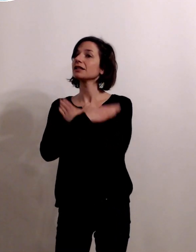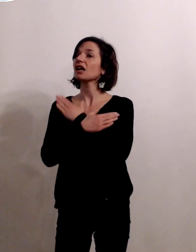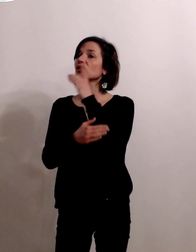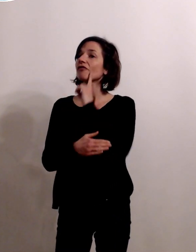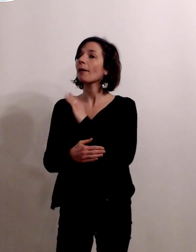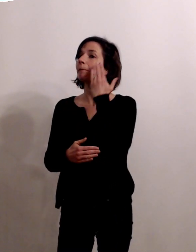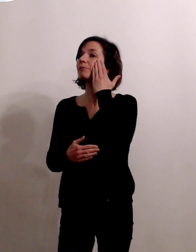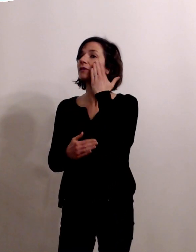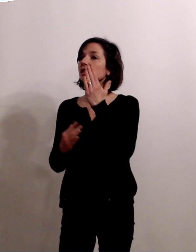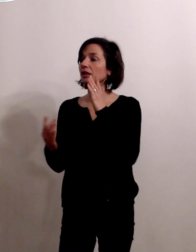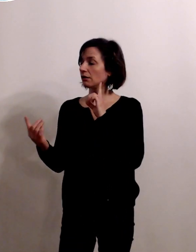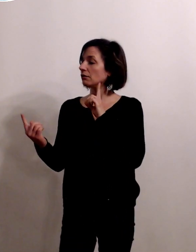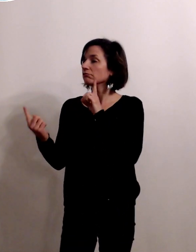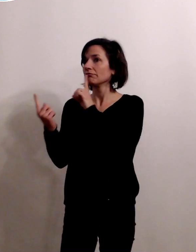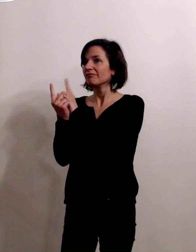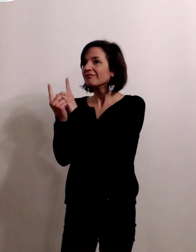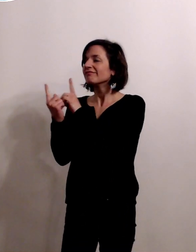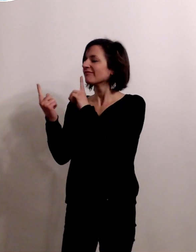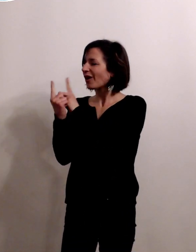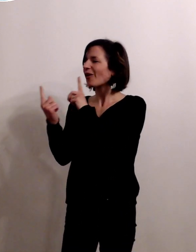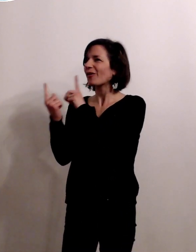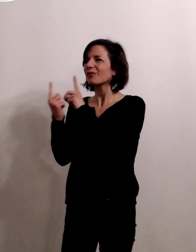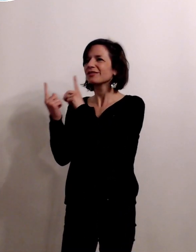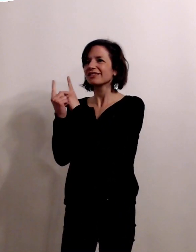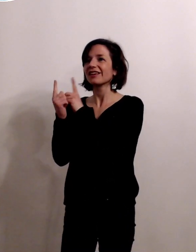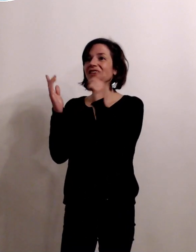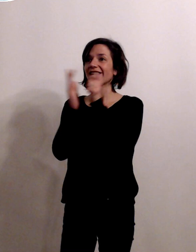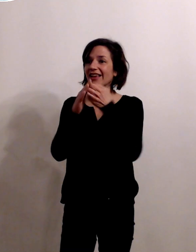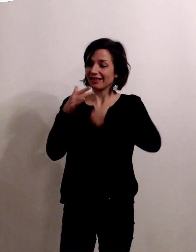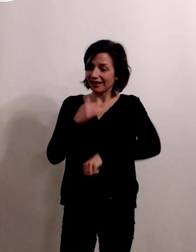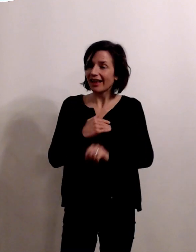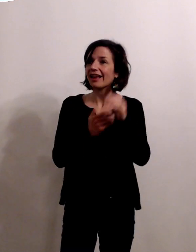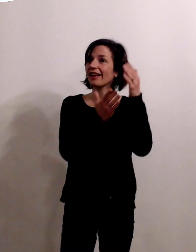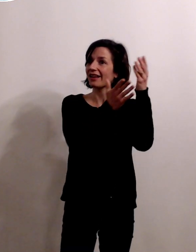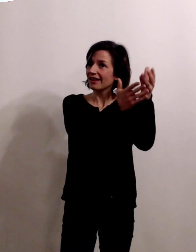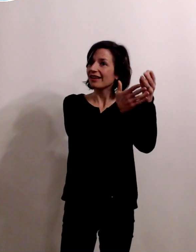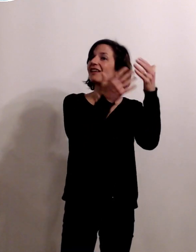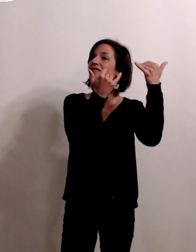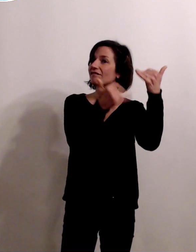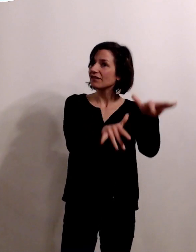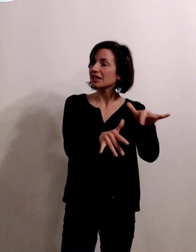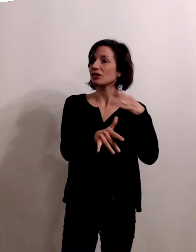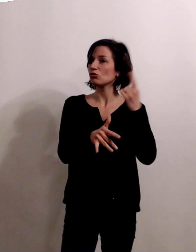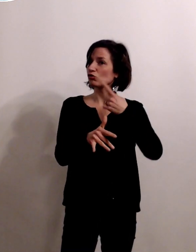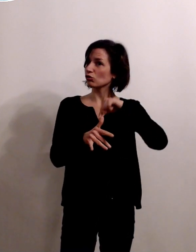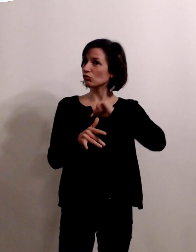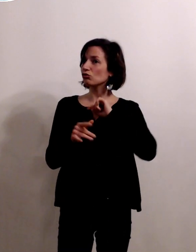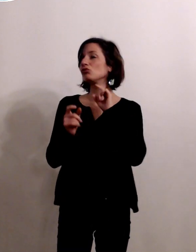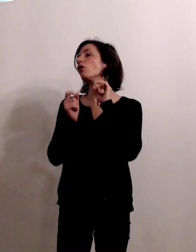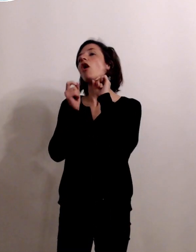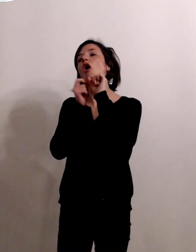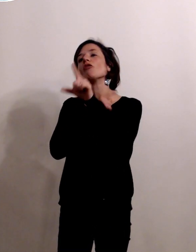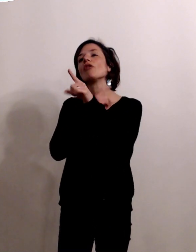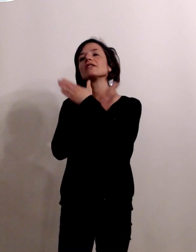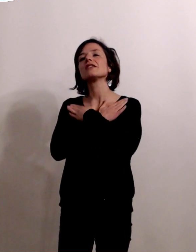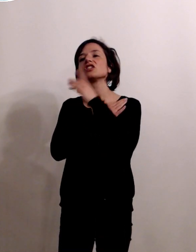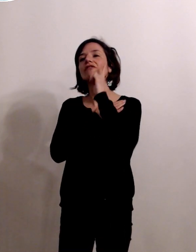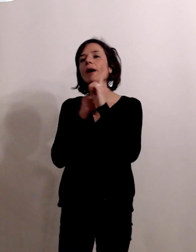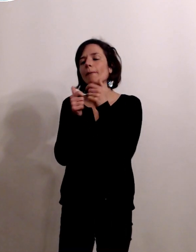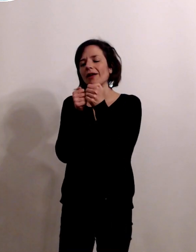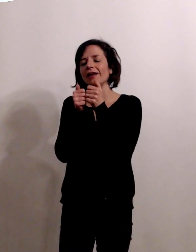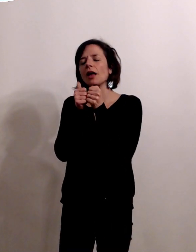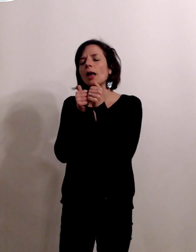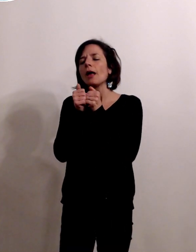vous voir à domicile ça veut dire qu'on a l'habitude de communiquer dès que vous accouchez on envoie un message votre patiente Madame Antelle a accouché